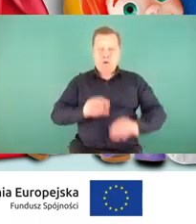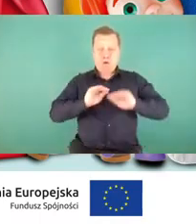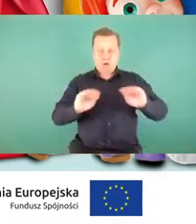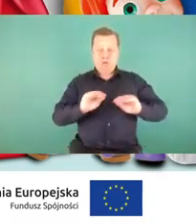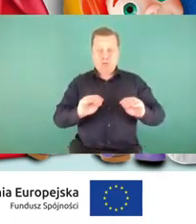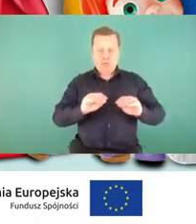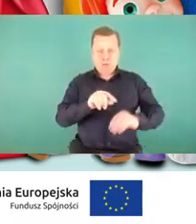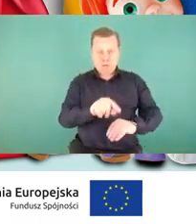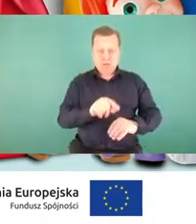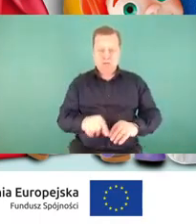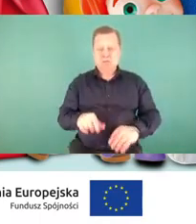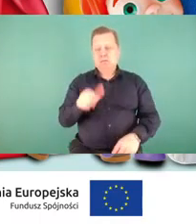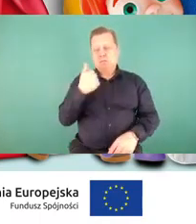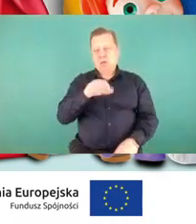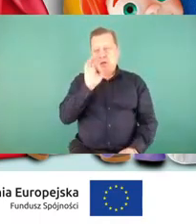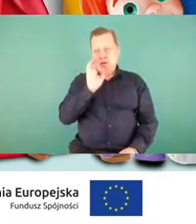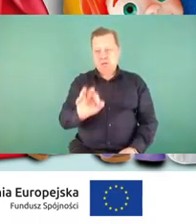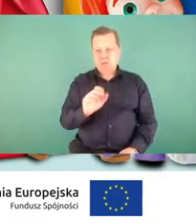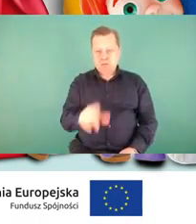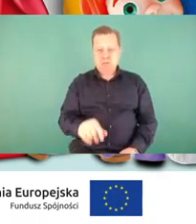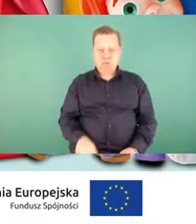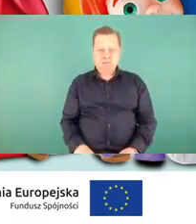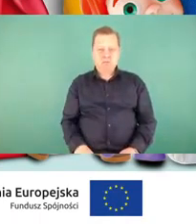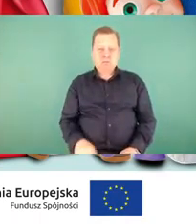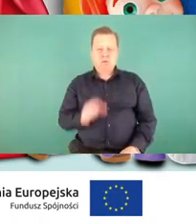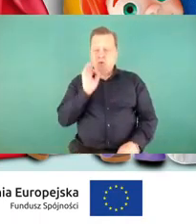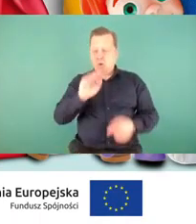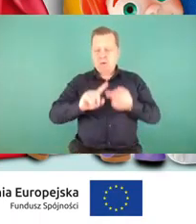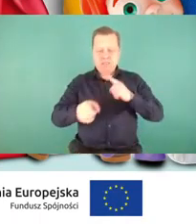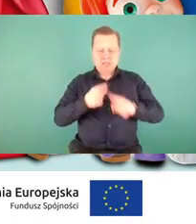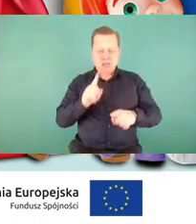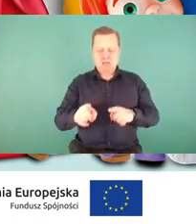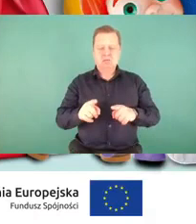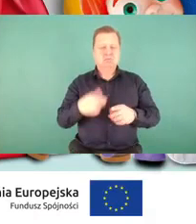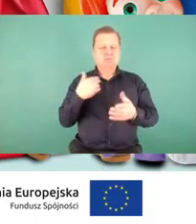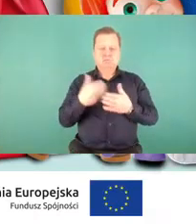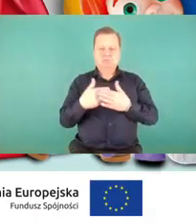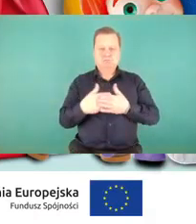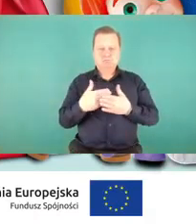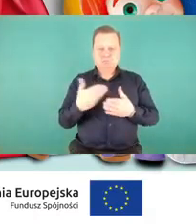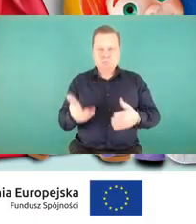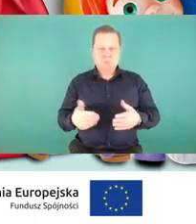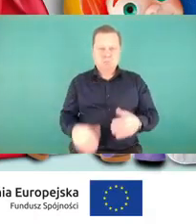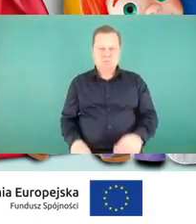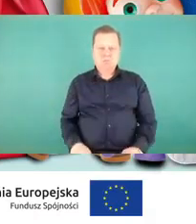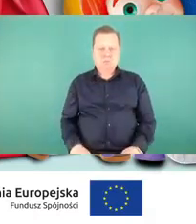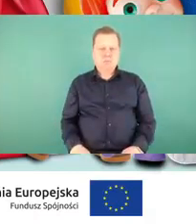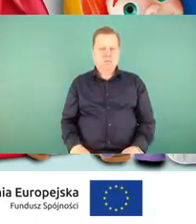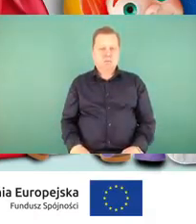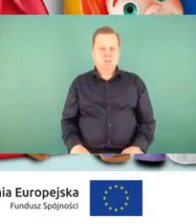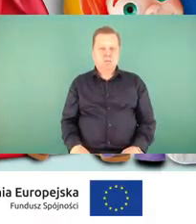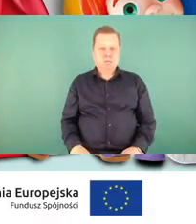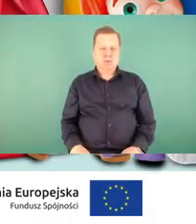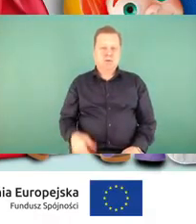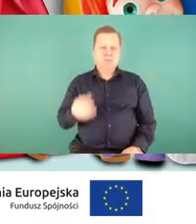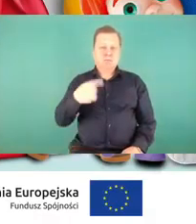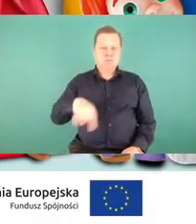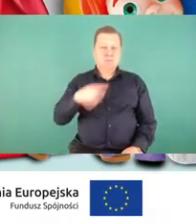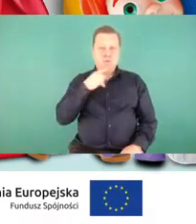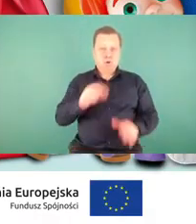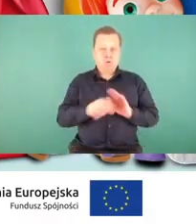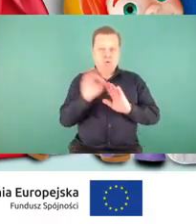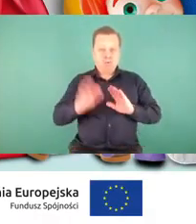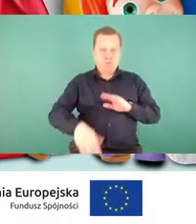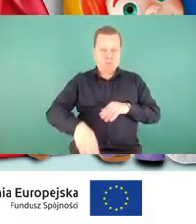dobry i ważny sens tego działania, ponieważ tak naprawdę, jak mówimy, czym skorupka za młodu